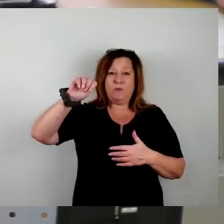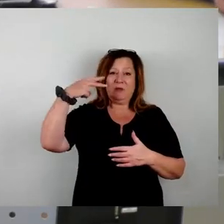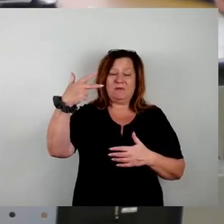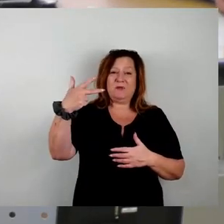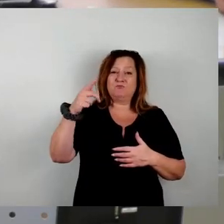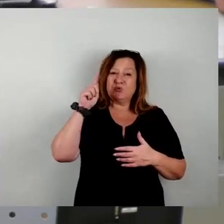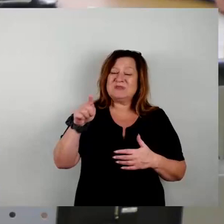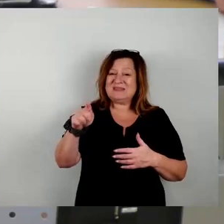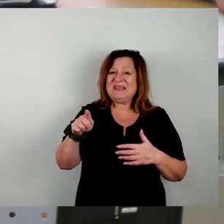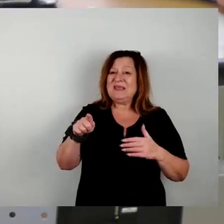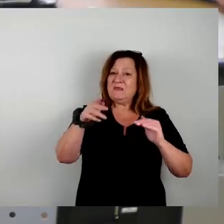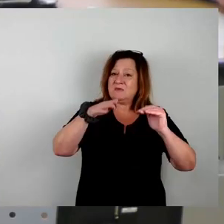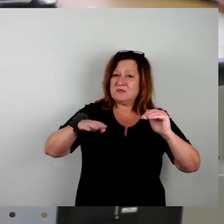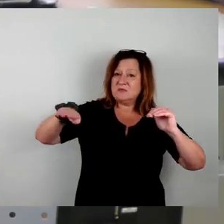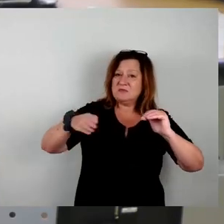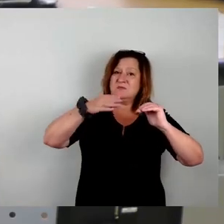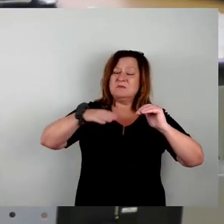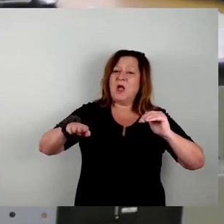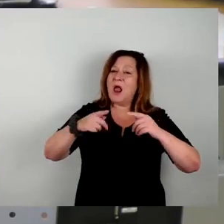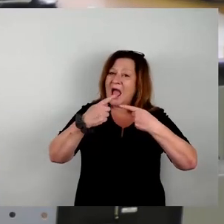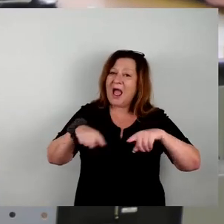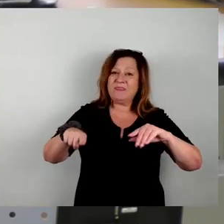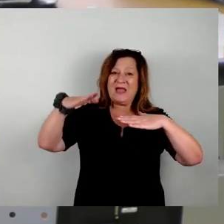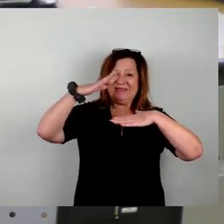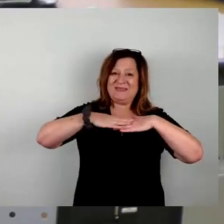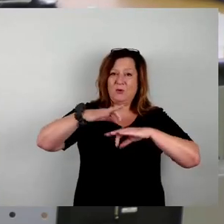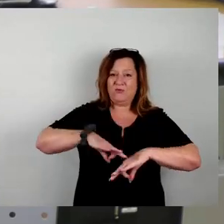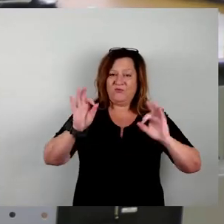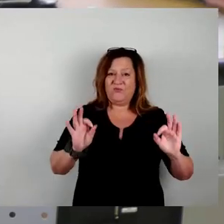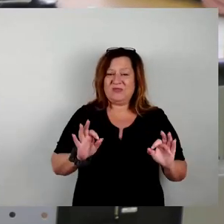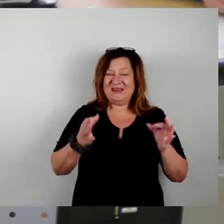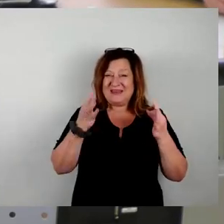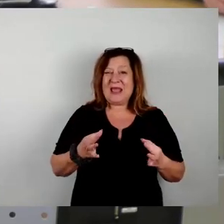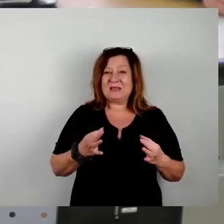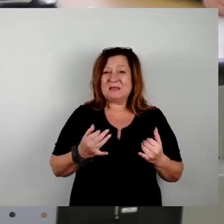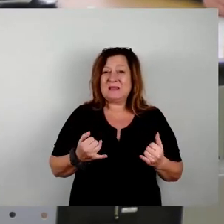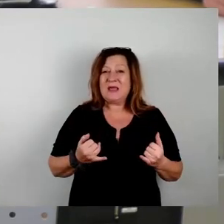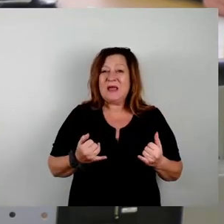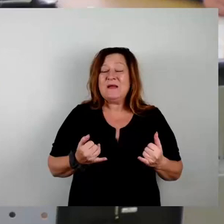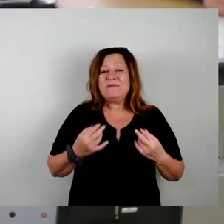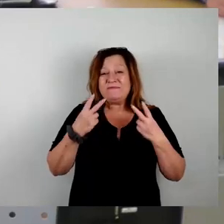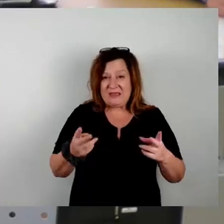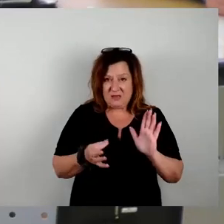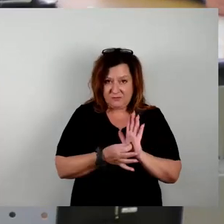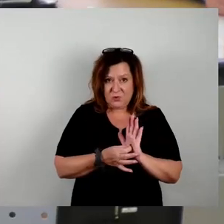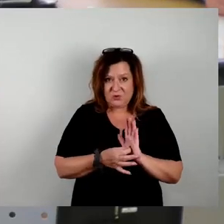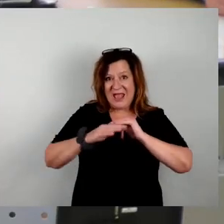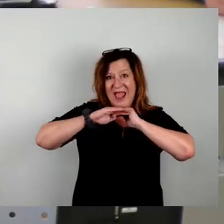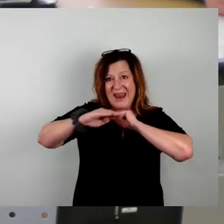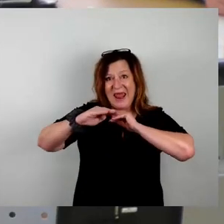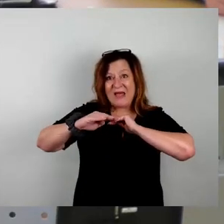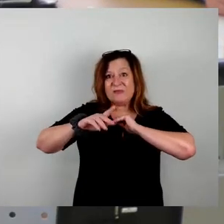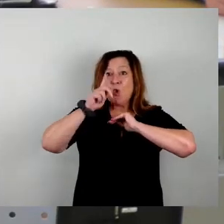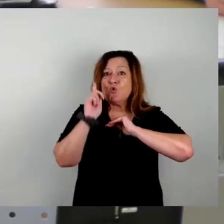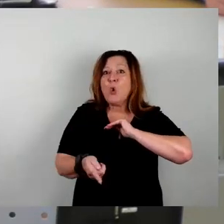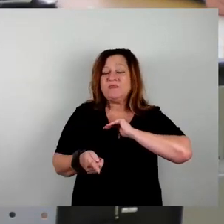gedeckt werden. Und nun kommt ein entscheidender Punkt. Dadurch, dass das Land 100 Millionen Euro zur Verfügung